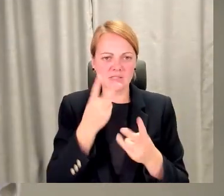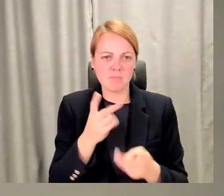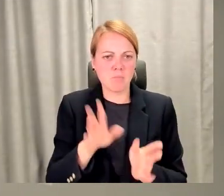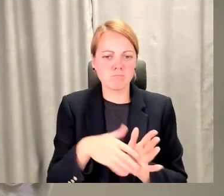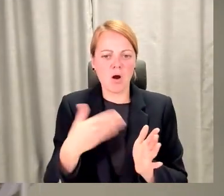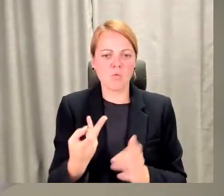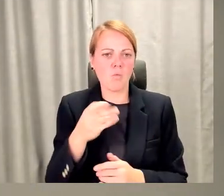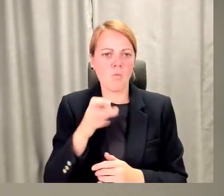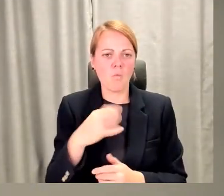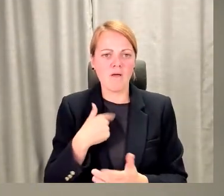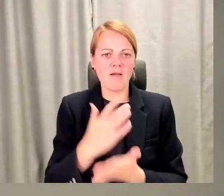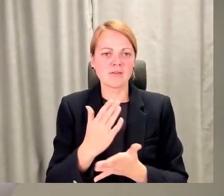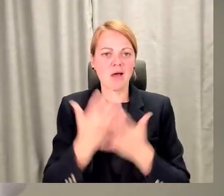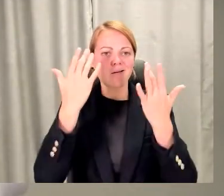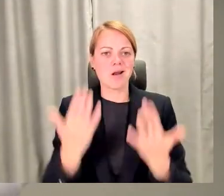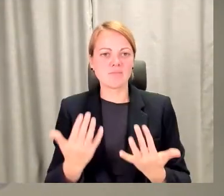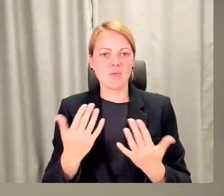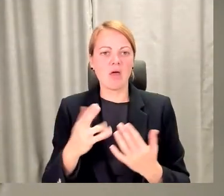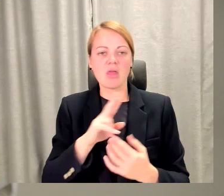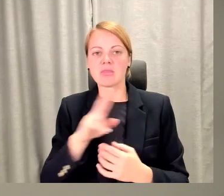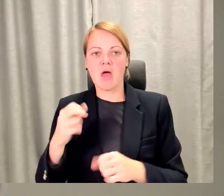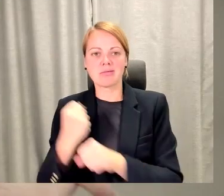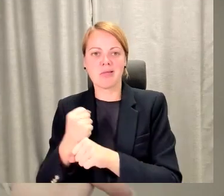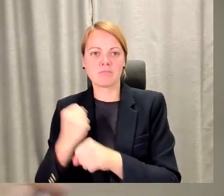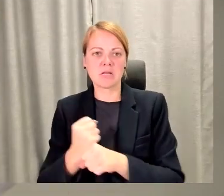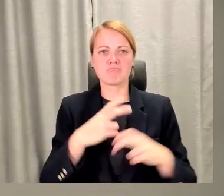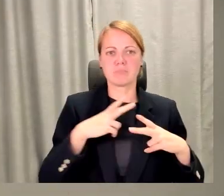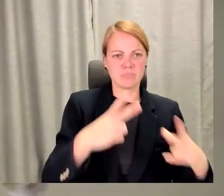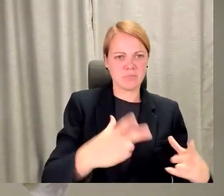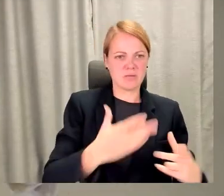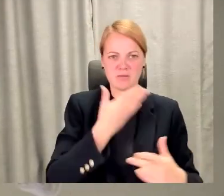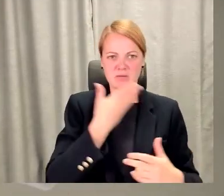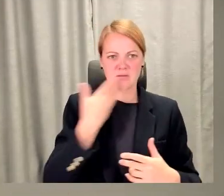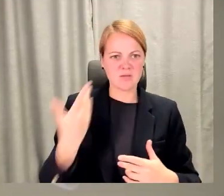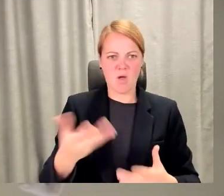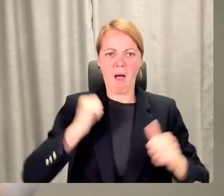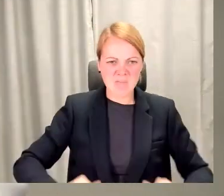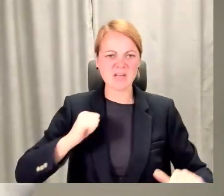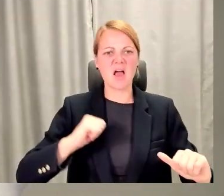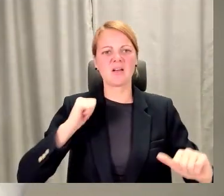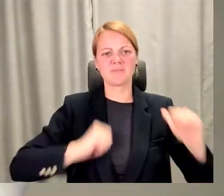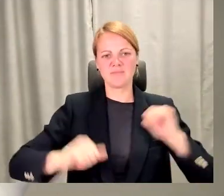Rezultāta ne darbinieks, ne darba devējs nav apmierināts, prasmes nav apgūtas. Voila!